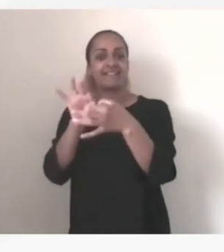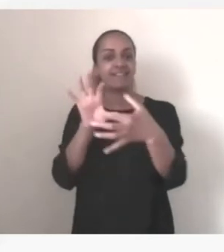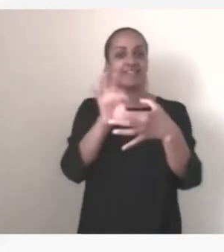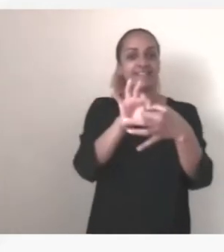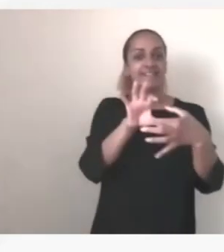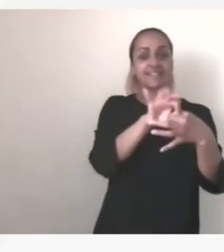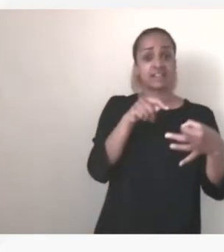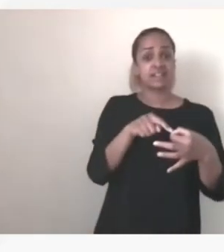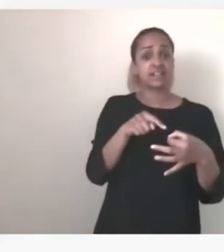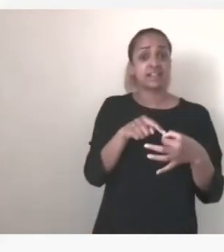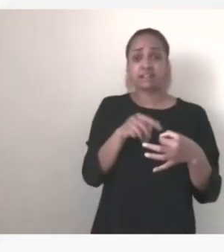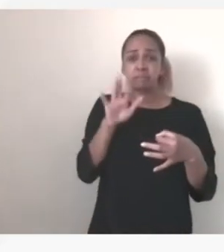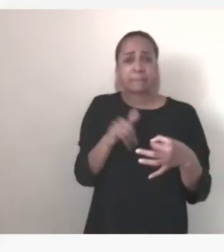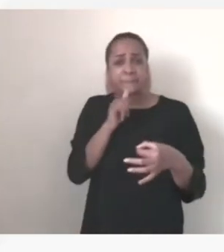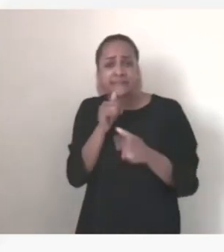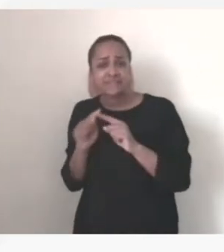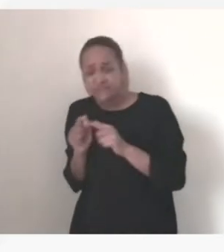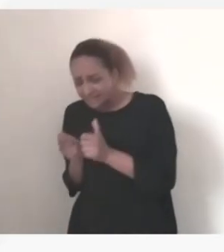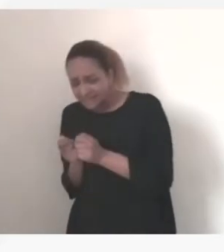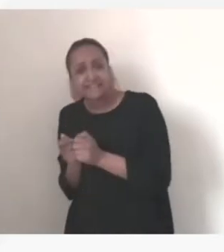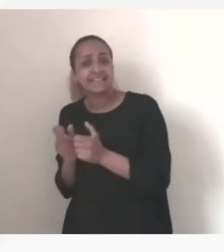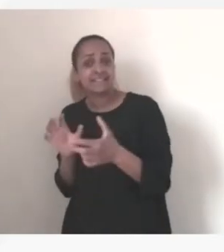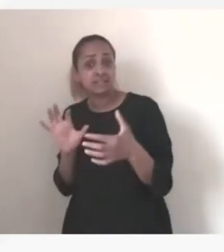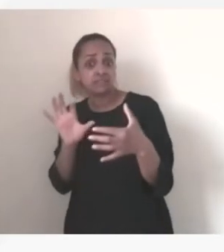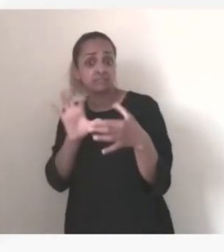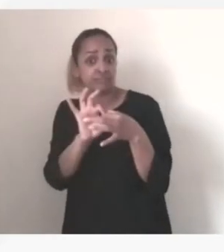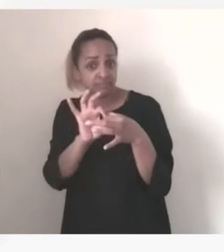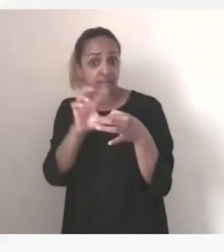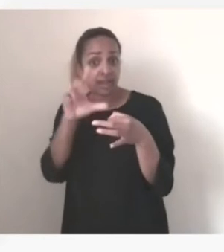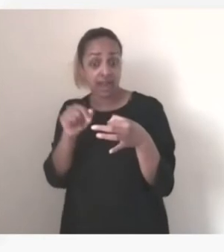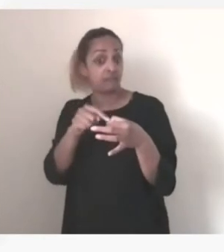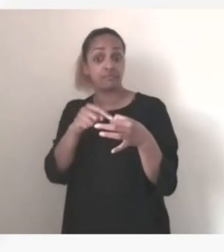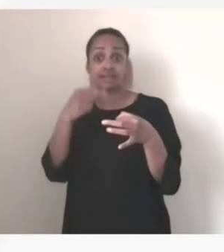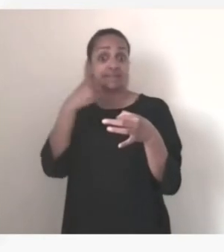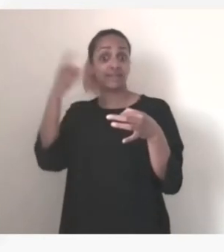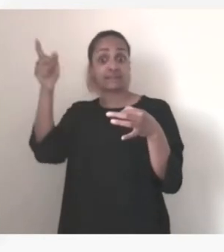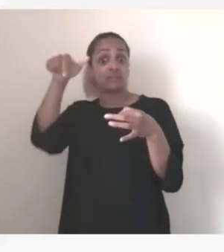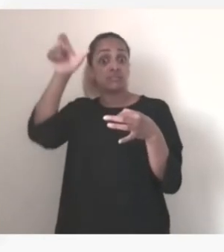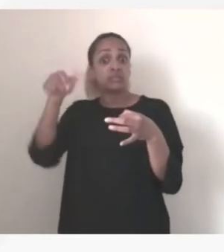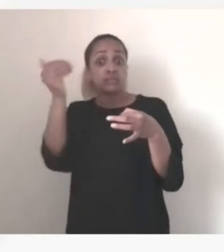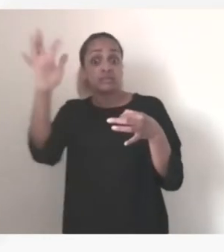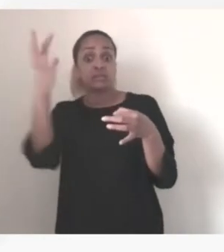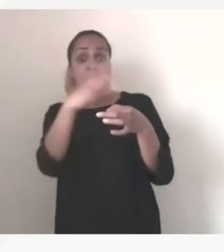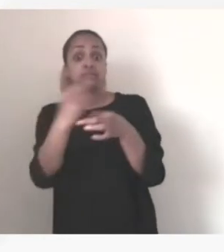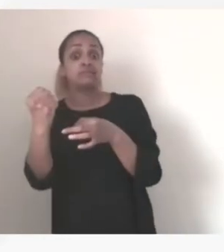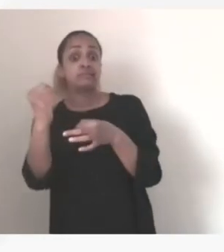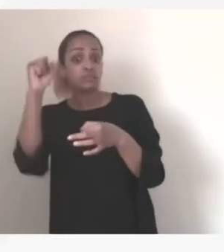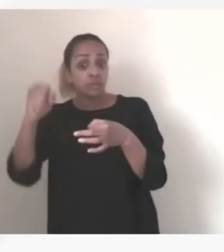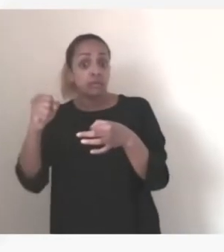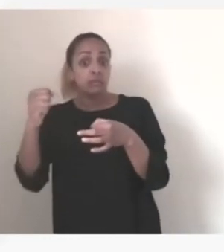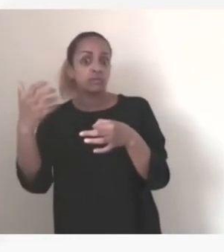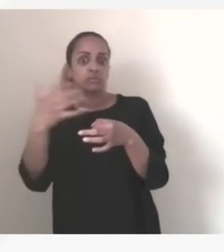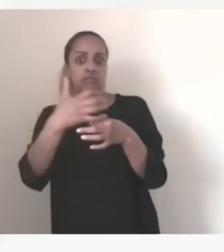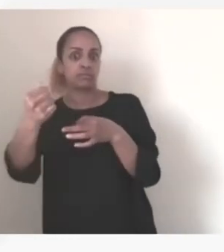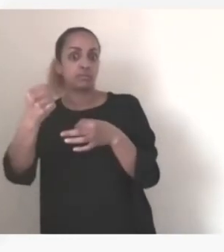plus petit soit-il, à partir du moment où il est connecté, il devient un point d'entrée, évidemment, et un point d'attaque. Et donc, c'est